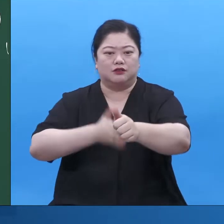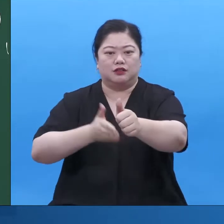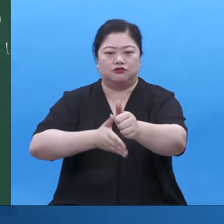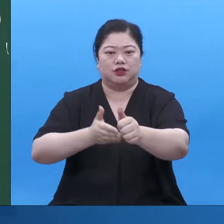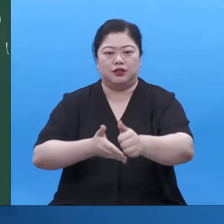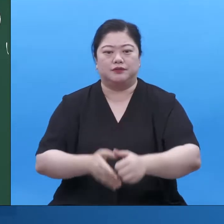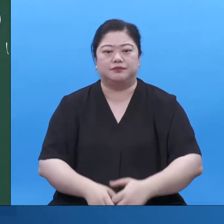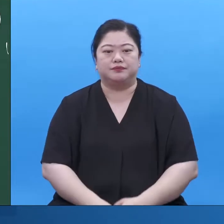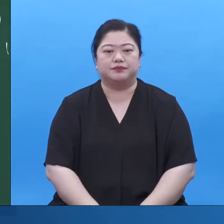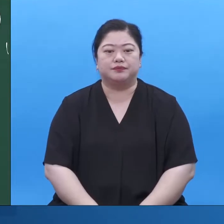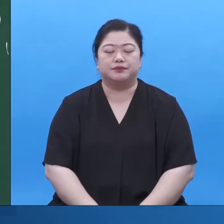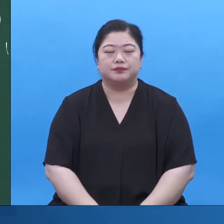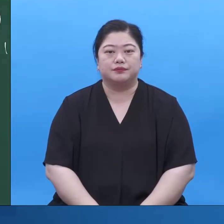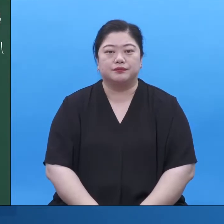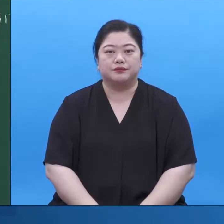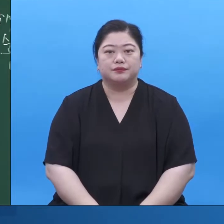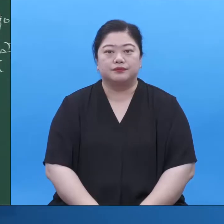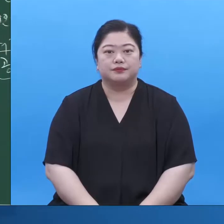공무원이